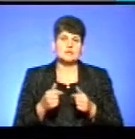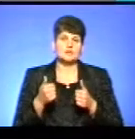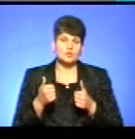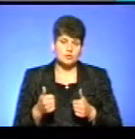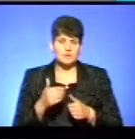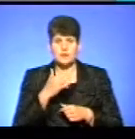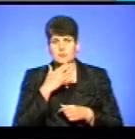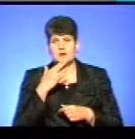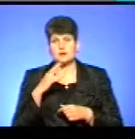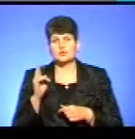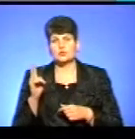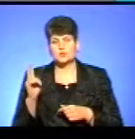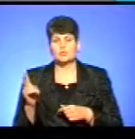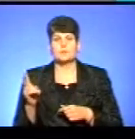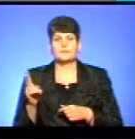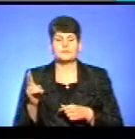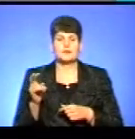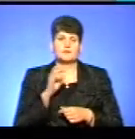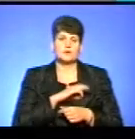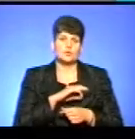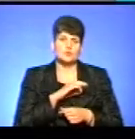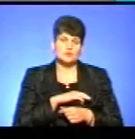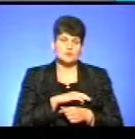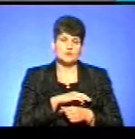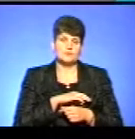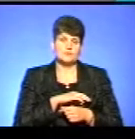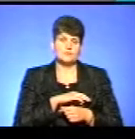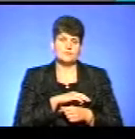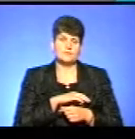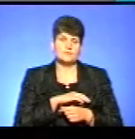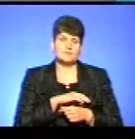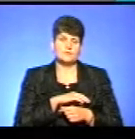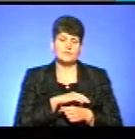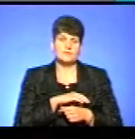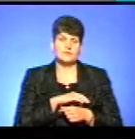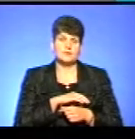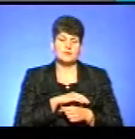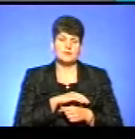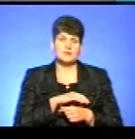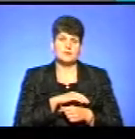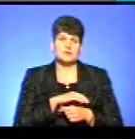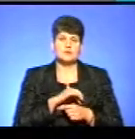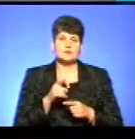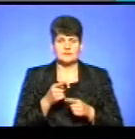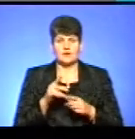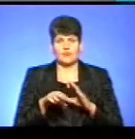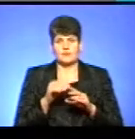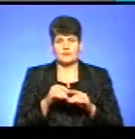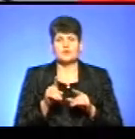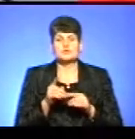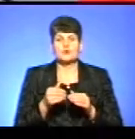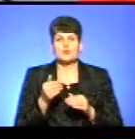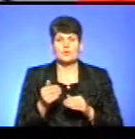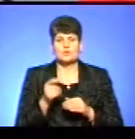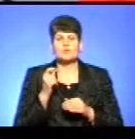багато хто її використовує, і також повернемося, так, в передборчих обіцянках, що це добрий крок України, що для